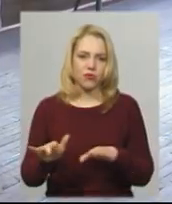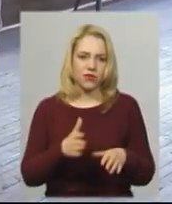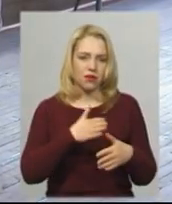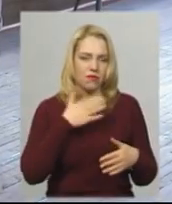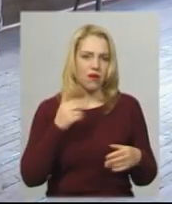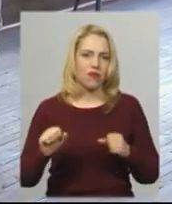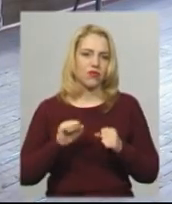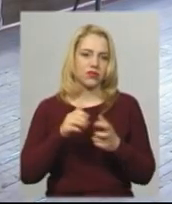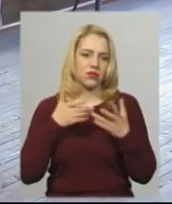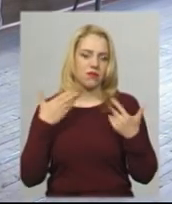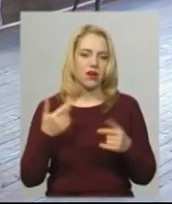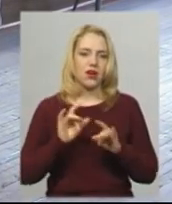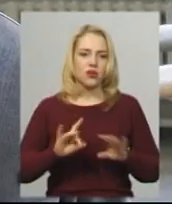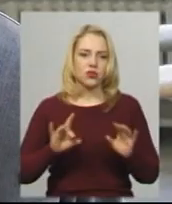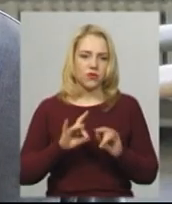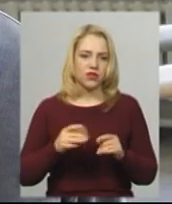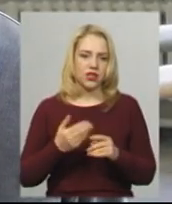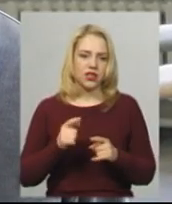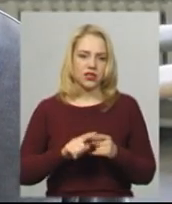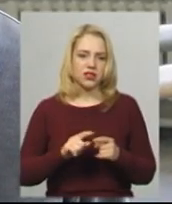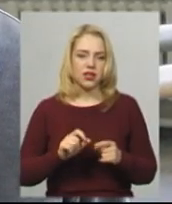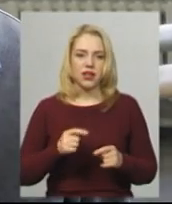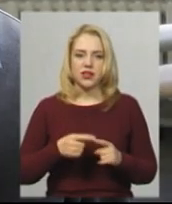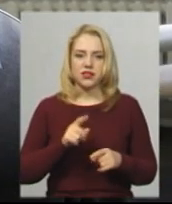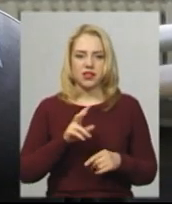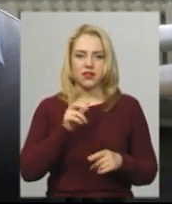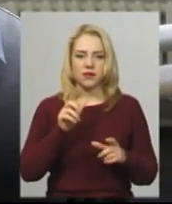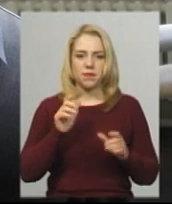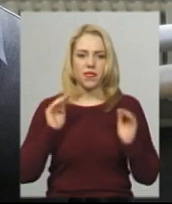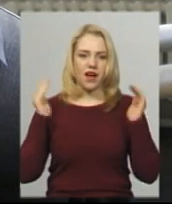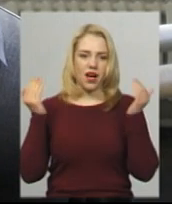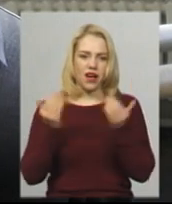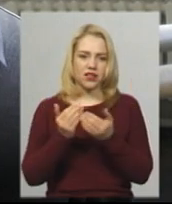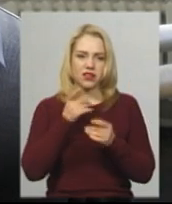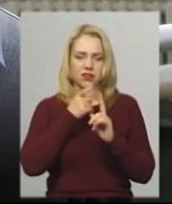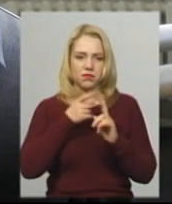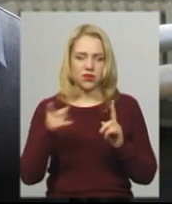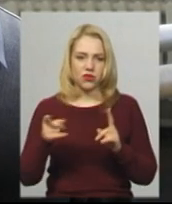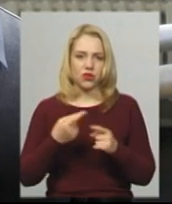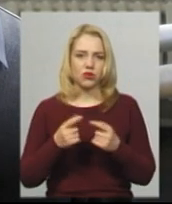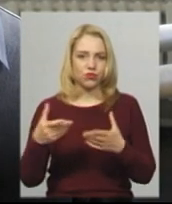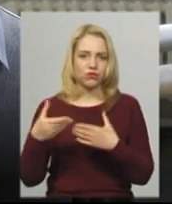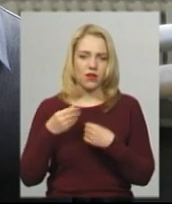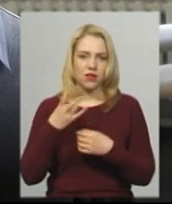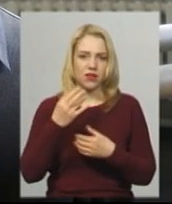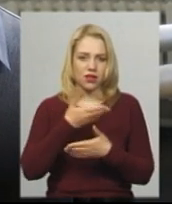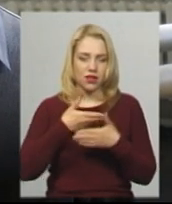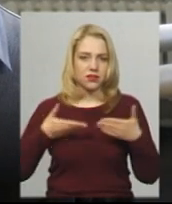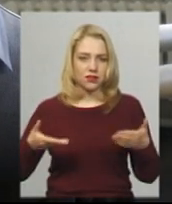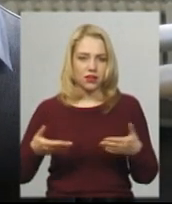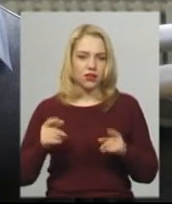художній керівник ансамблю Іван Гуреєв. Цей карантинний період також зіграв дуже важливу роль для нас.